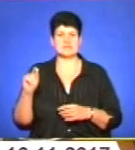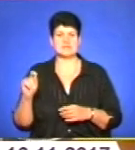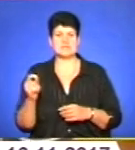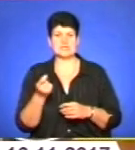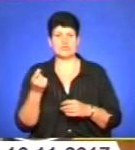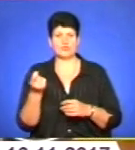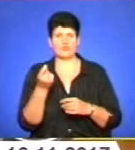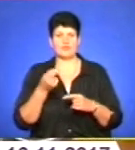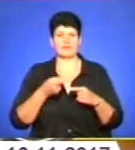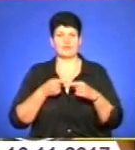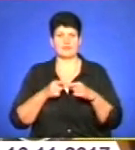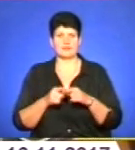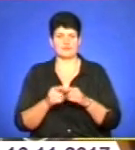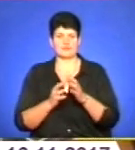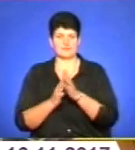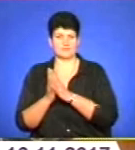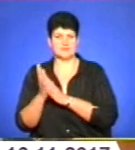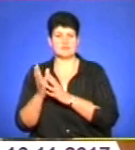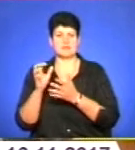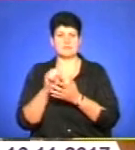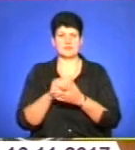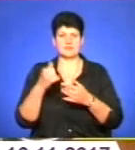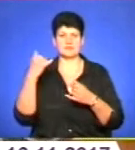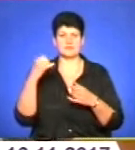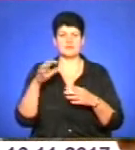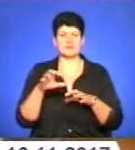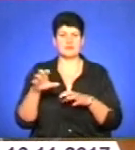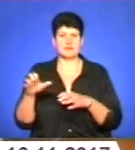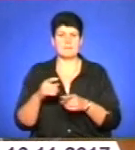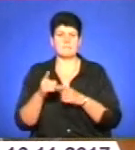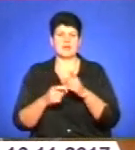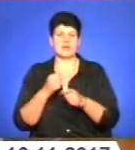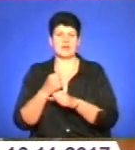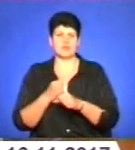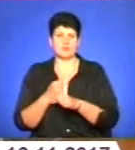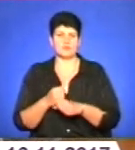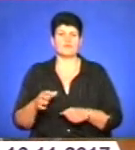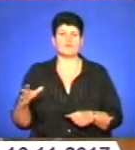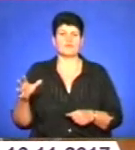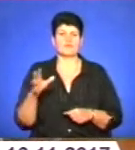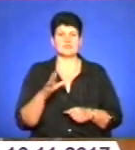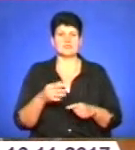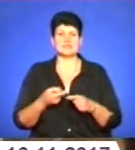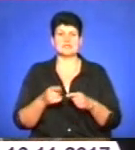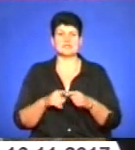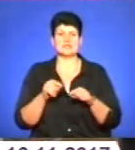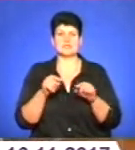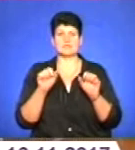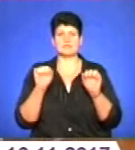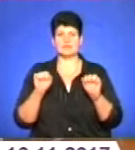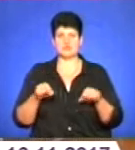культури, займаємося тваринництвом, переробкою. Тобто вся гама тих можливих